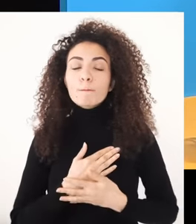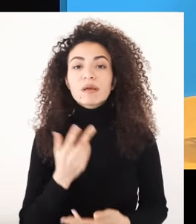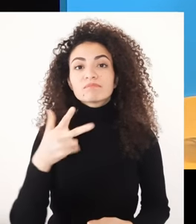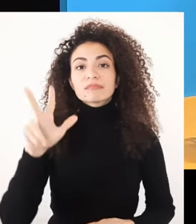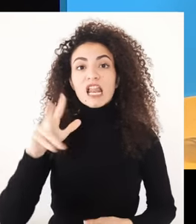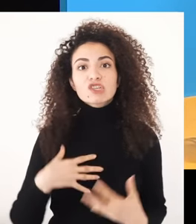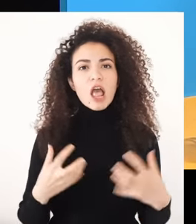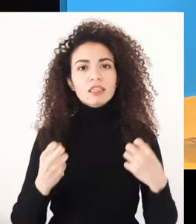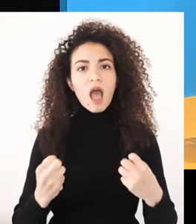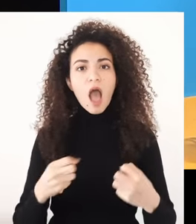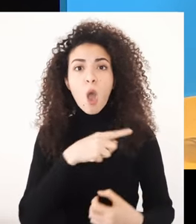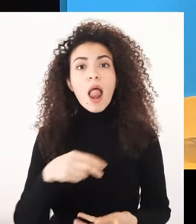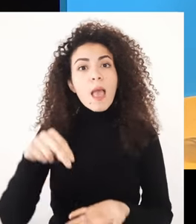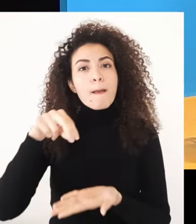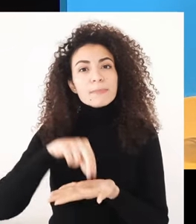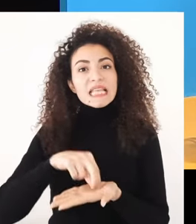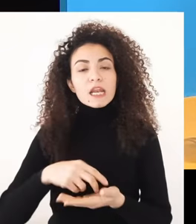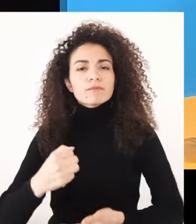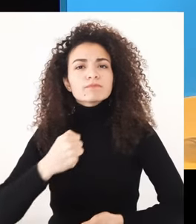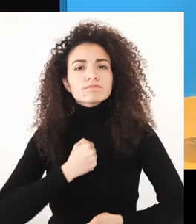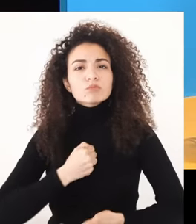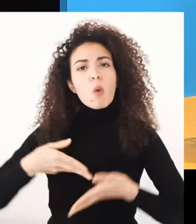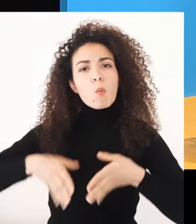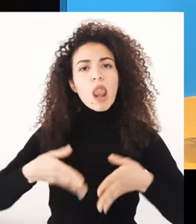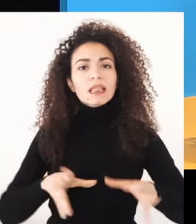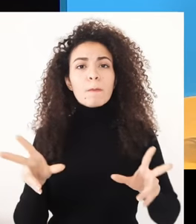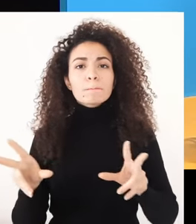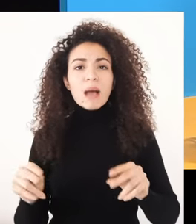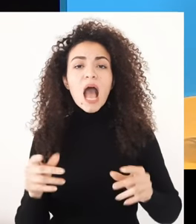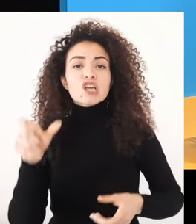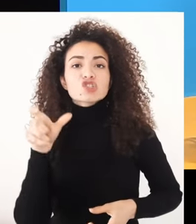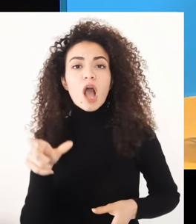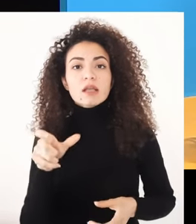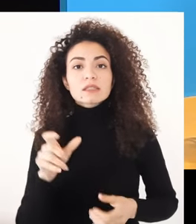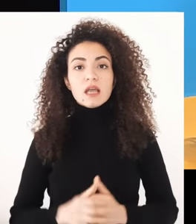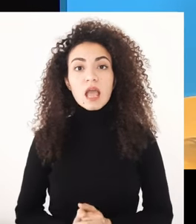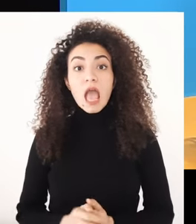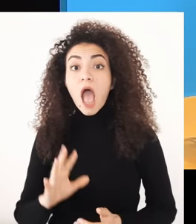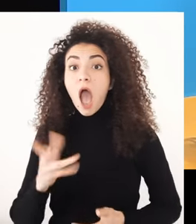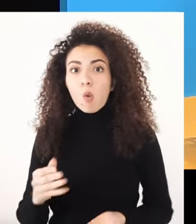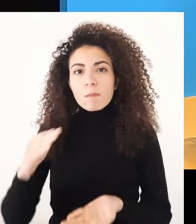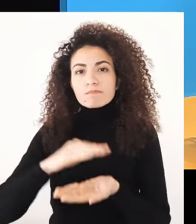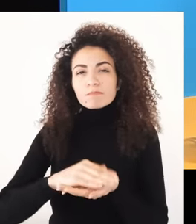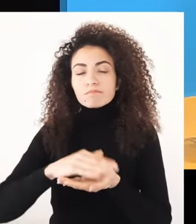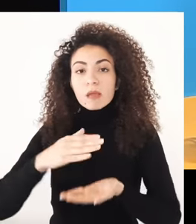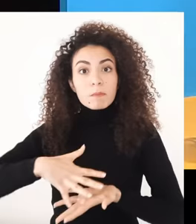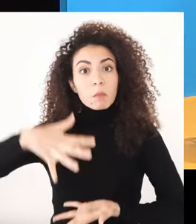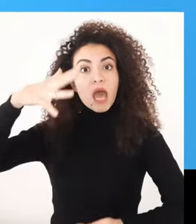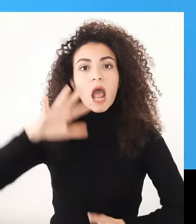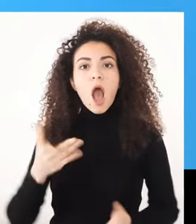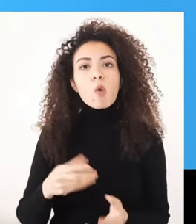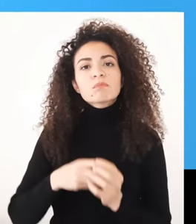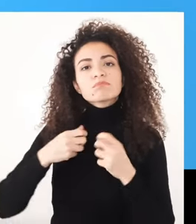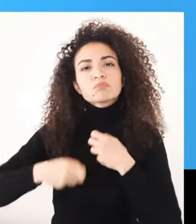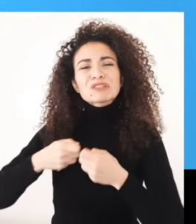وبالنسبة لسالومي يمكن تنمية هاي البذور والاهتمام فيهم أو يمكن استهلاكهم وخسرتهم